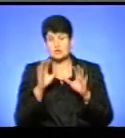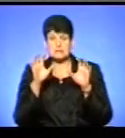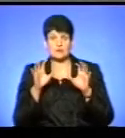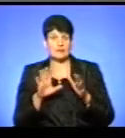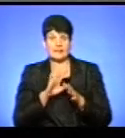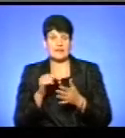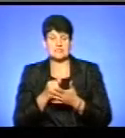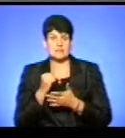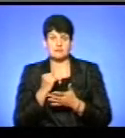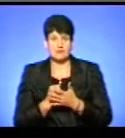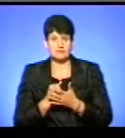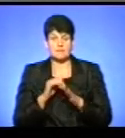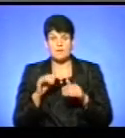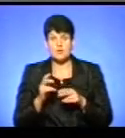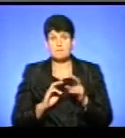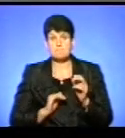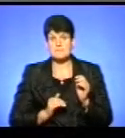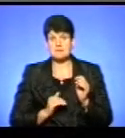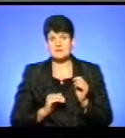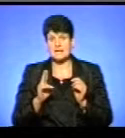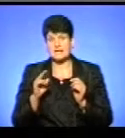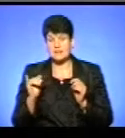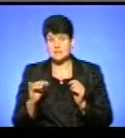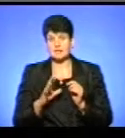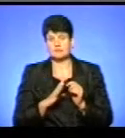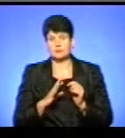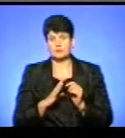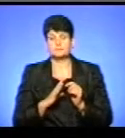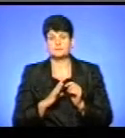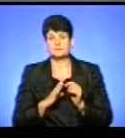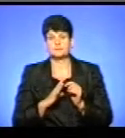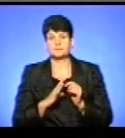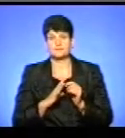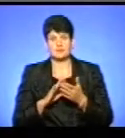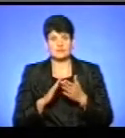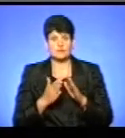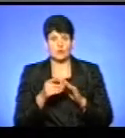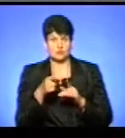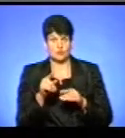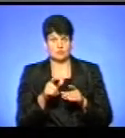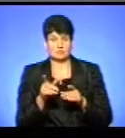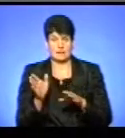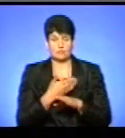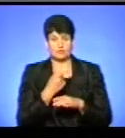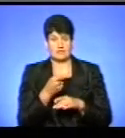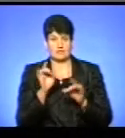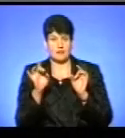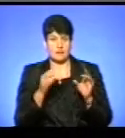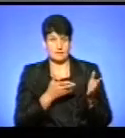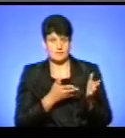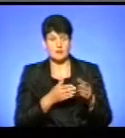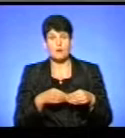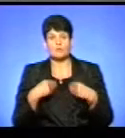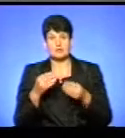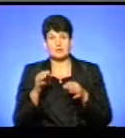не затверджений, і потім підприємці, які опинилися в ситуацію, що були їх демонтовані, їхні рекламні конструкції, подали